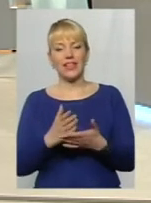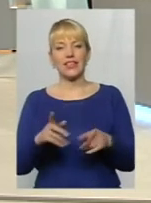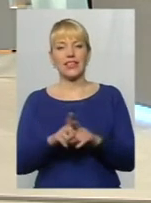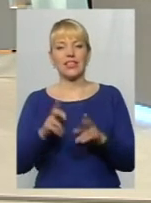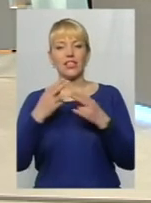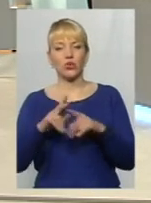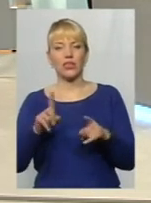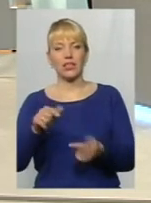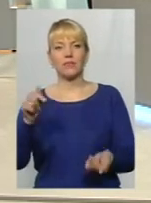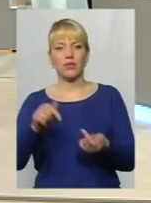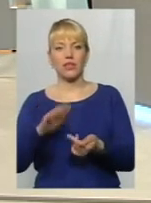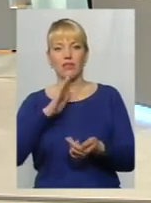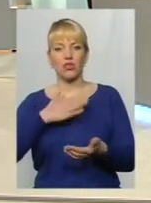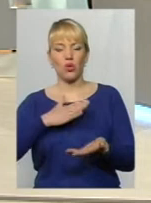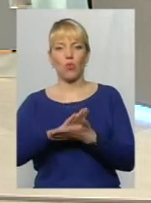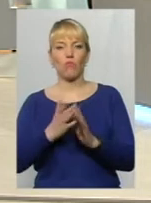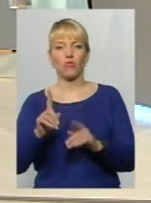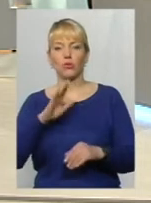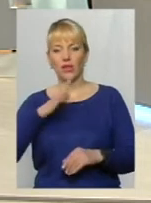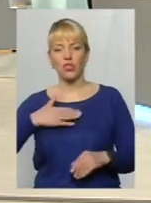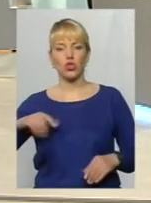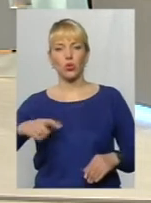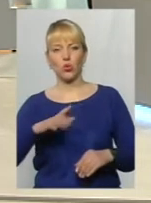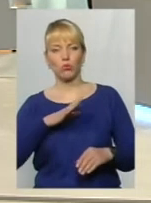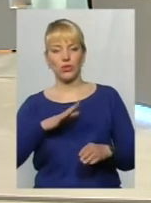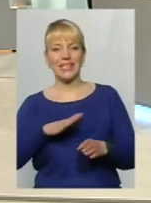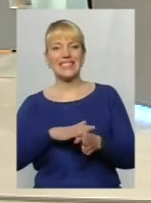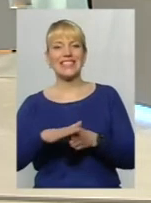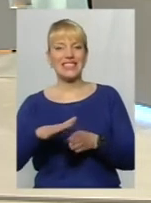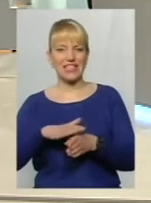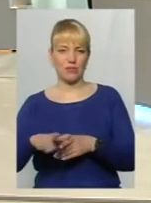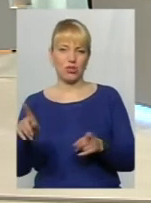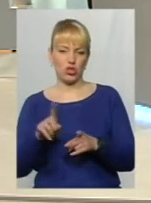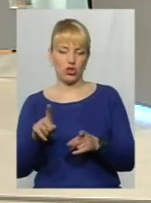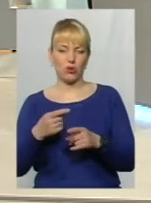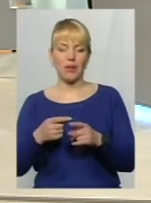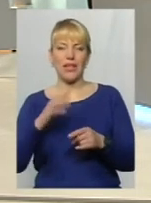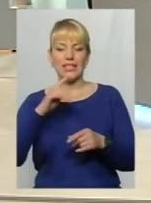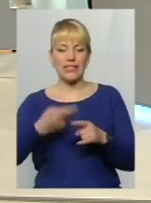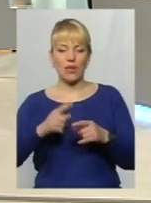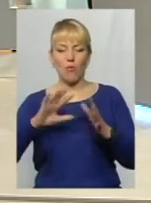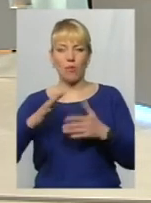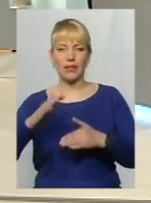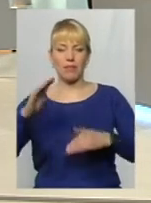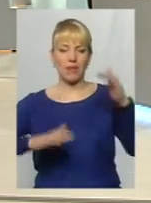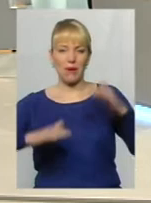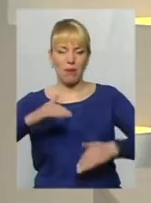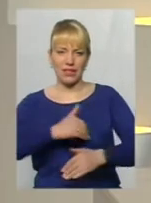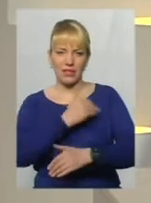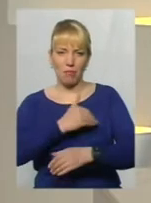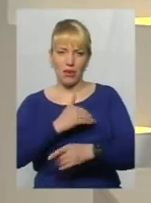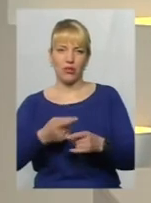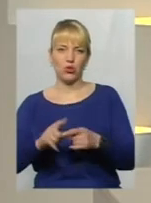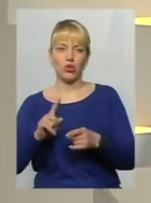щоб наші дороги цілішими були кожної суми, щоб оцей момент перепаду температур, посипання сумішами